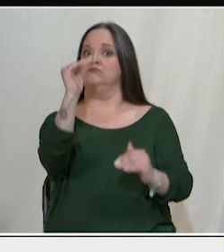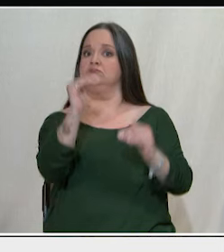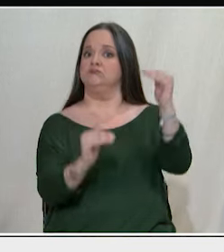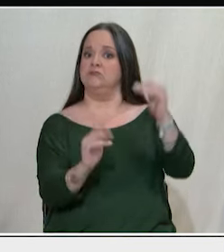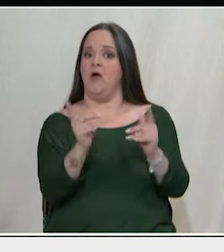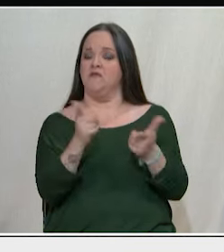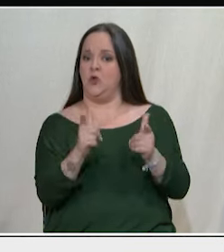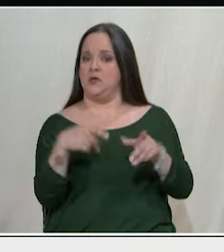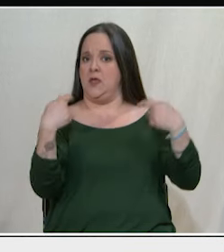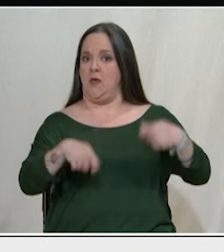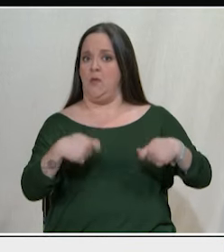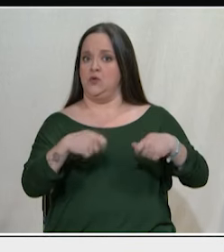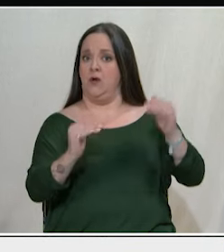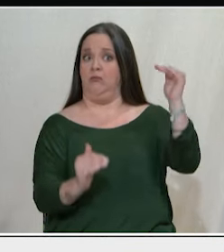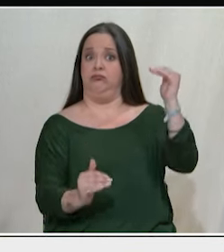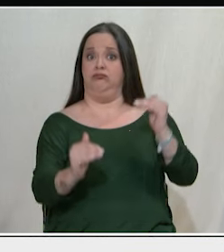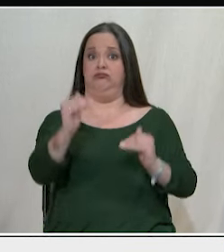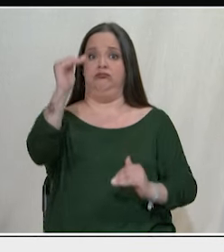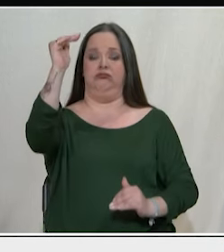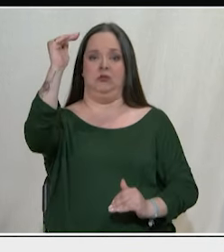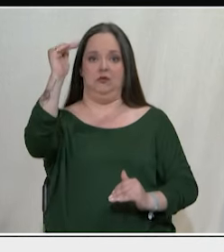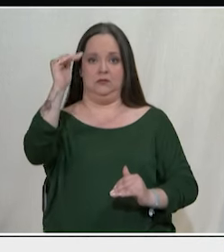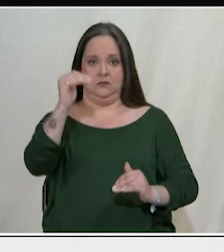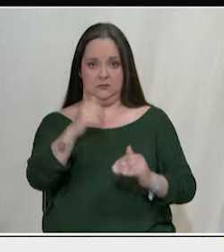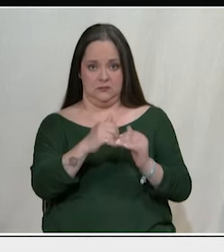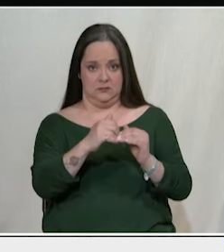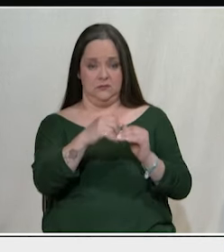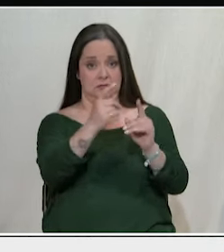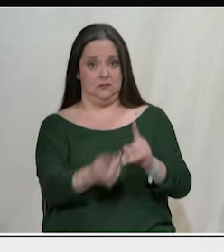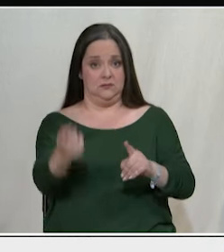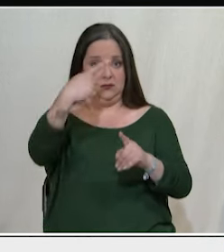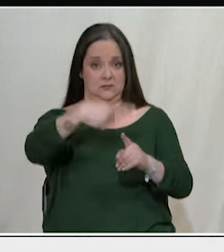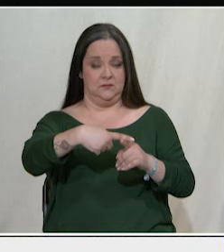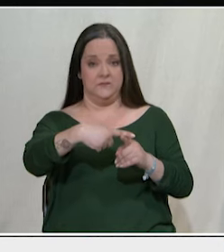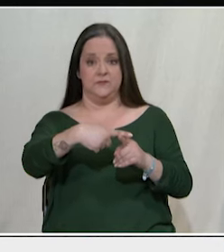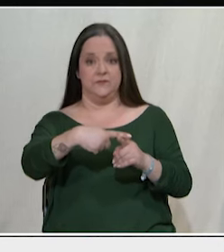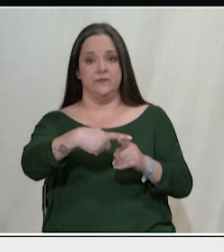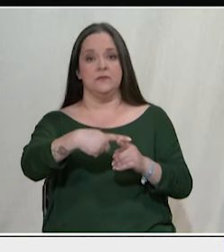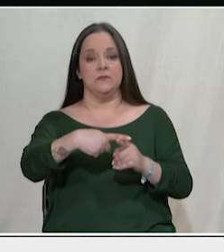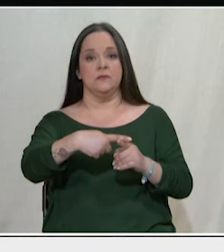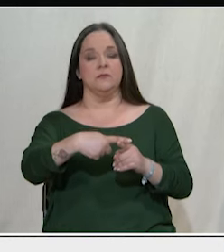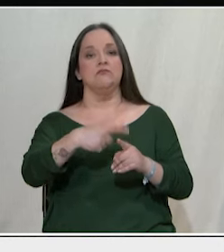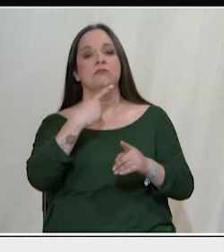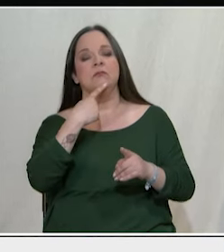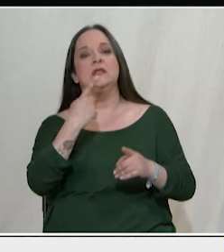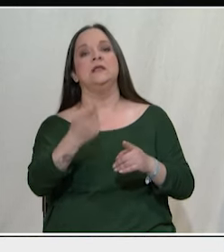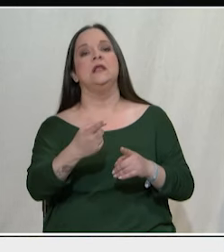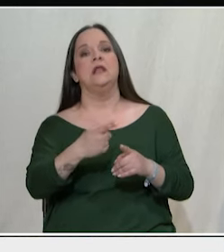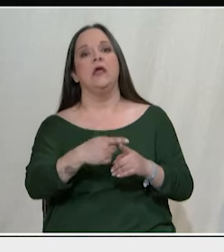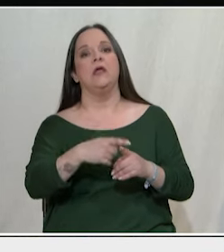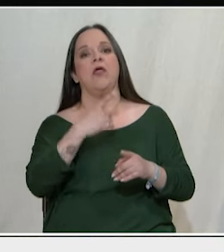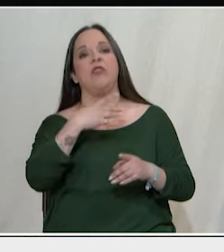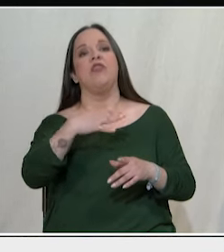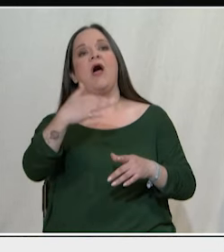στο εισόδημα, στον πλούτο γιγαντώνονται διαρκώς και σαν κερασάκι πάνω στην τούρτα λέει υποτίθετο ότι θα κάνουμε και μια